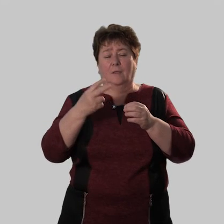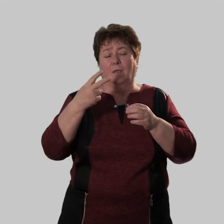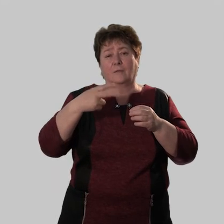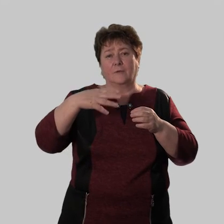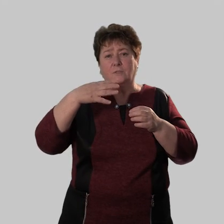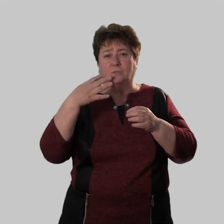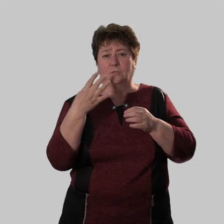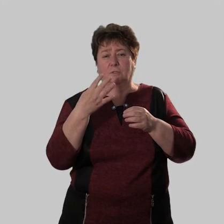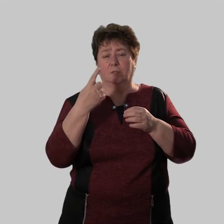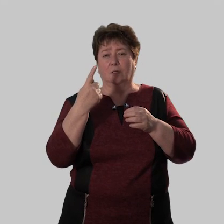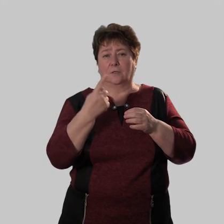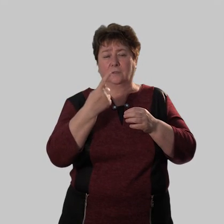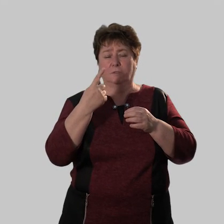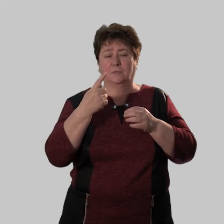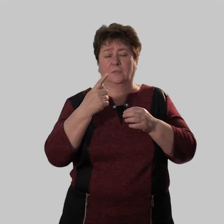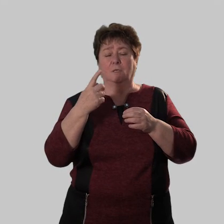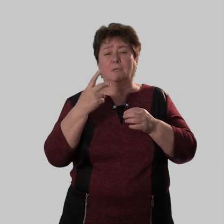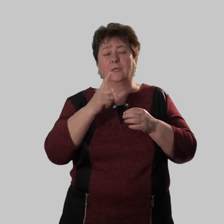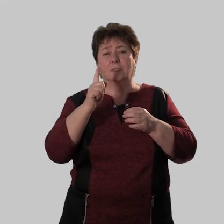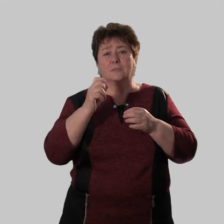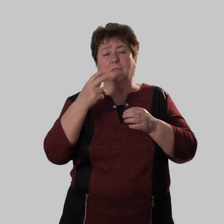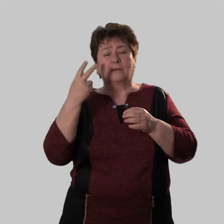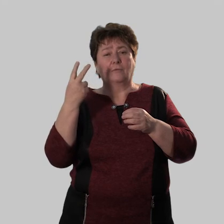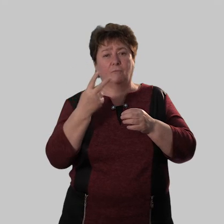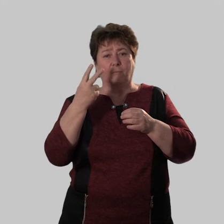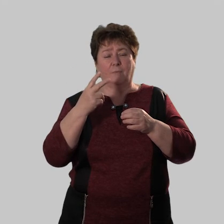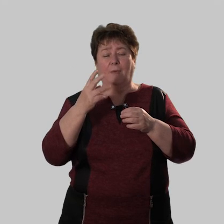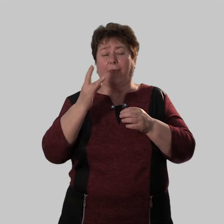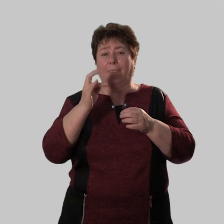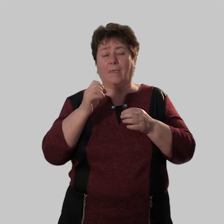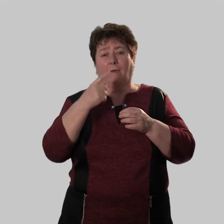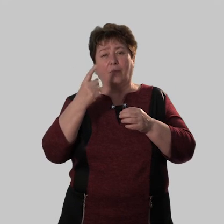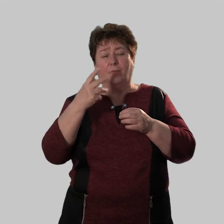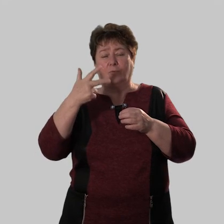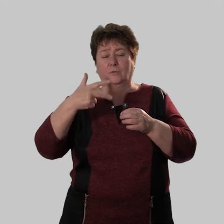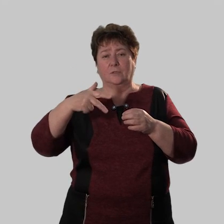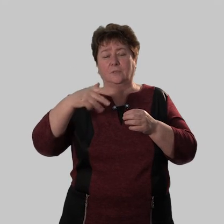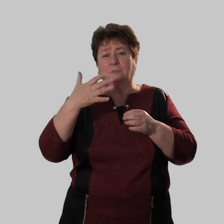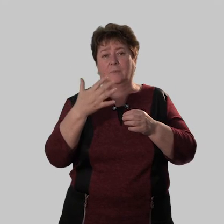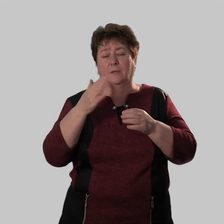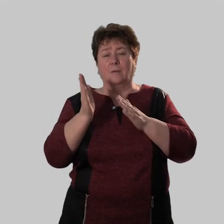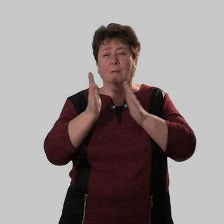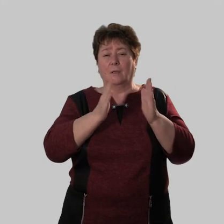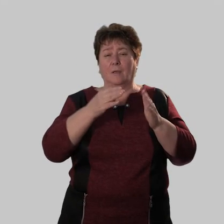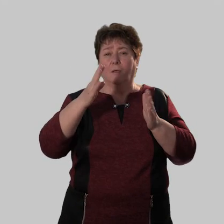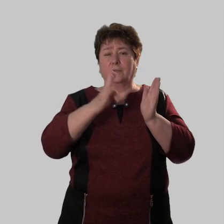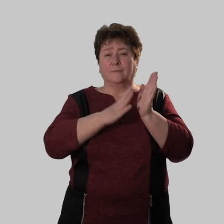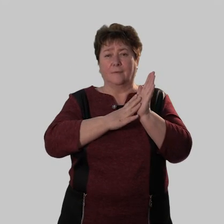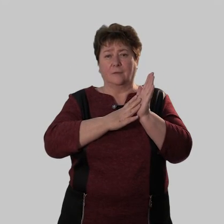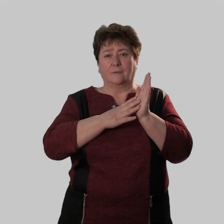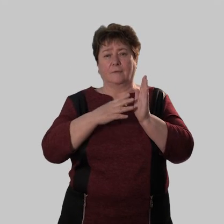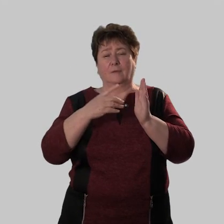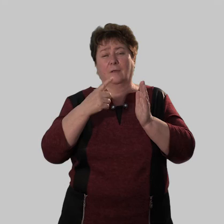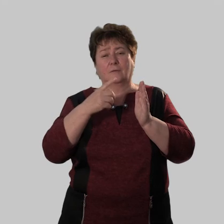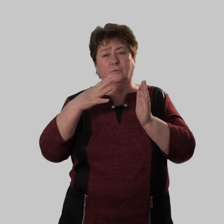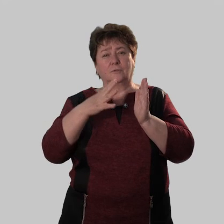24 1 за двумя ни одного 35 порядковые 9